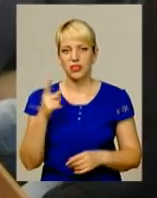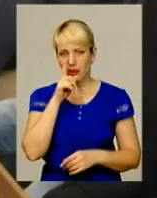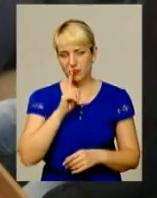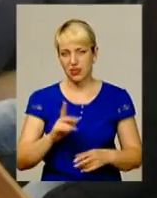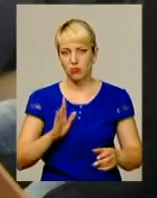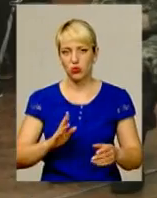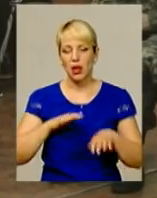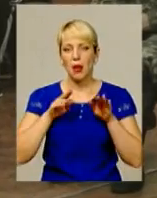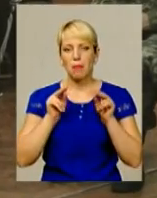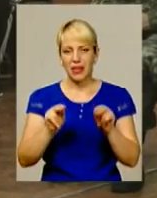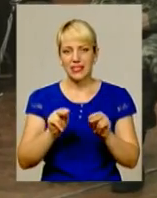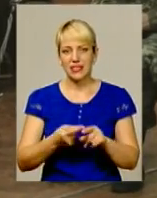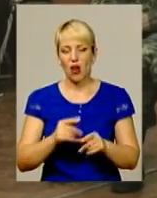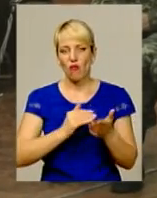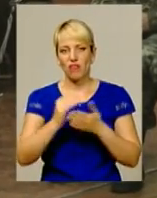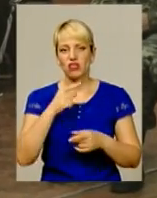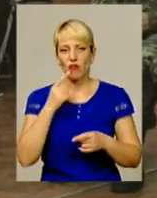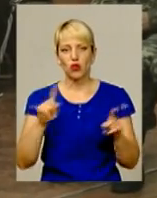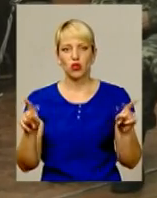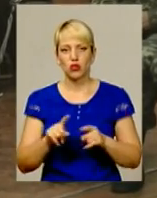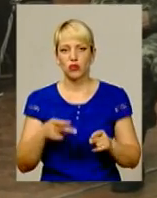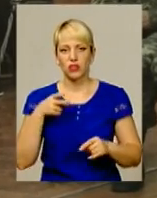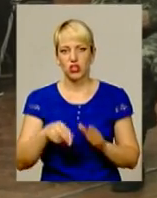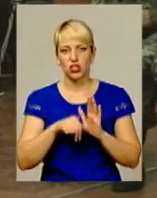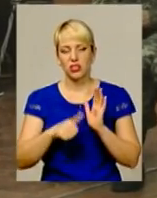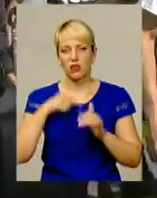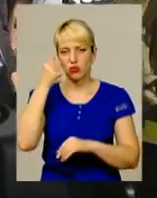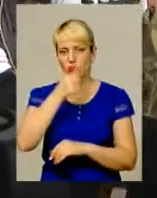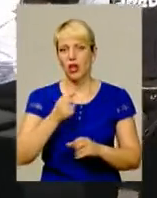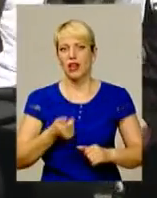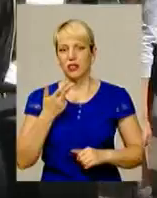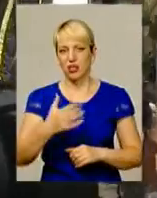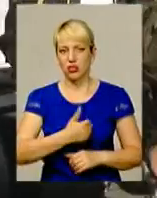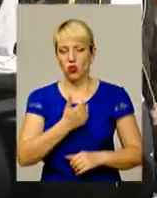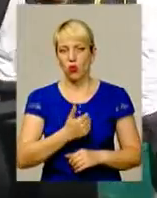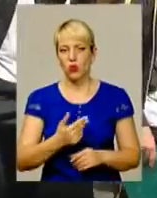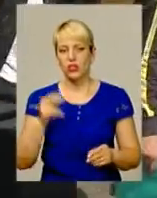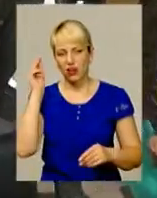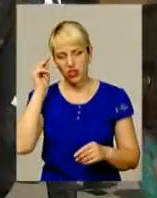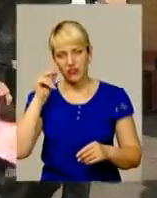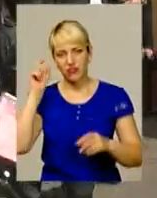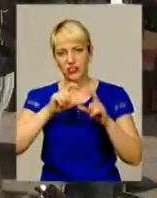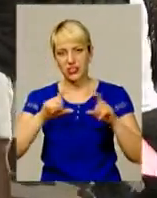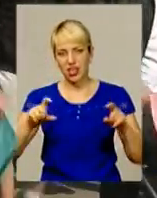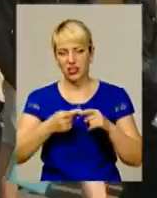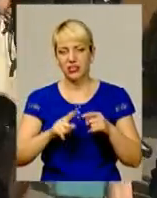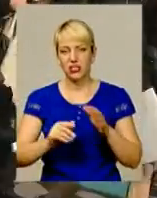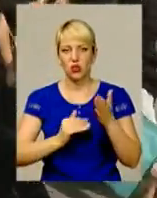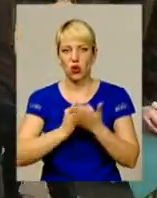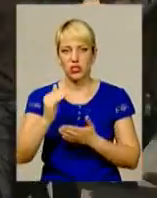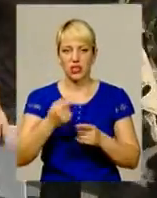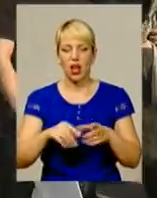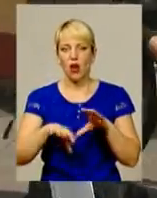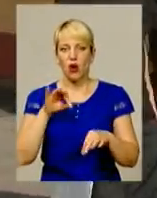місяць складуть присягу. У виші запевняють, у 2016 році кількість охочих навчатись військовому закладі зросла. Обирали